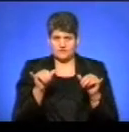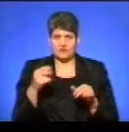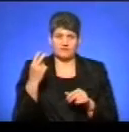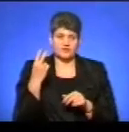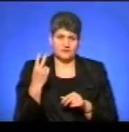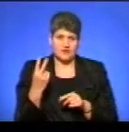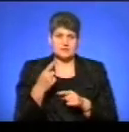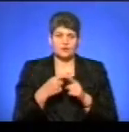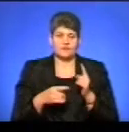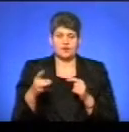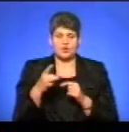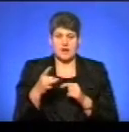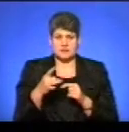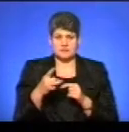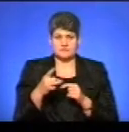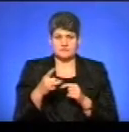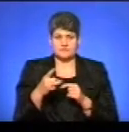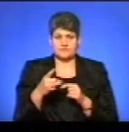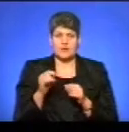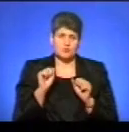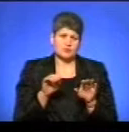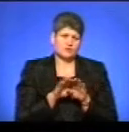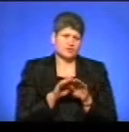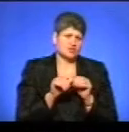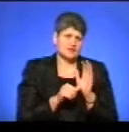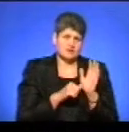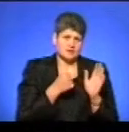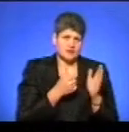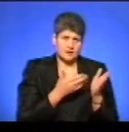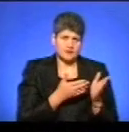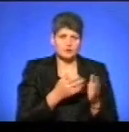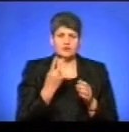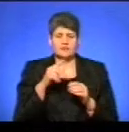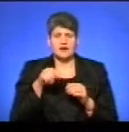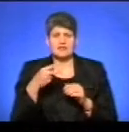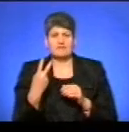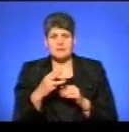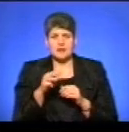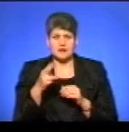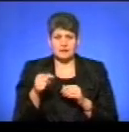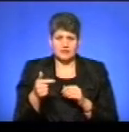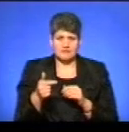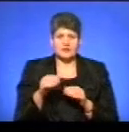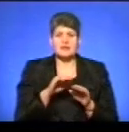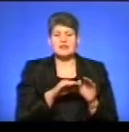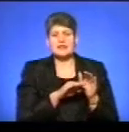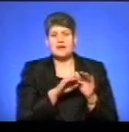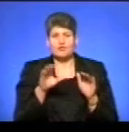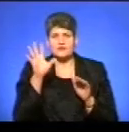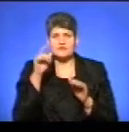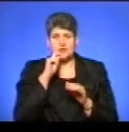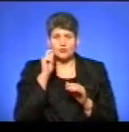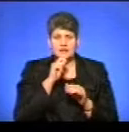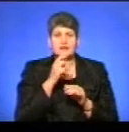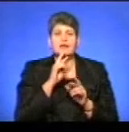,5 рази. Можна порівняти з 2016 роком, де ми отримали 2,2 млрд грн. На фоні всієї України, як ми виглядаємо,